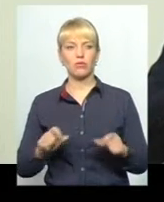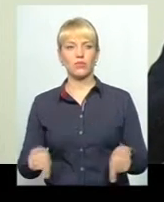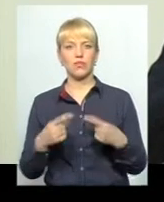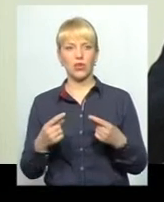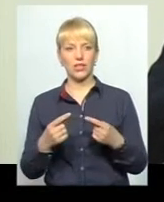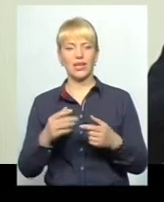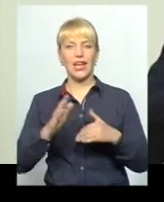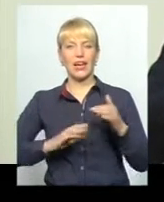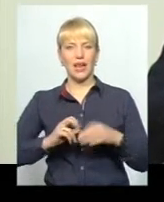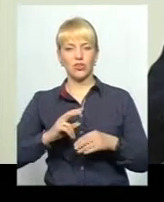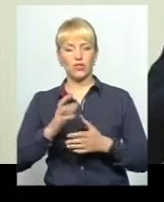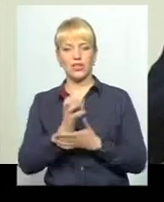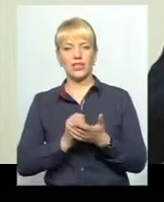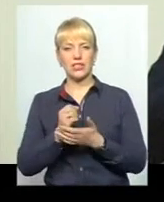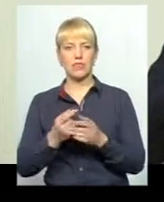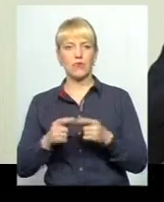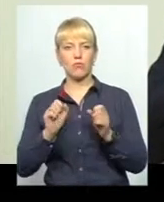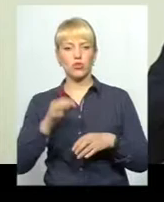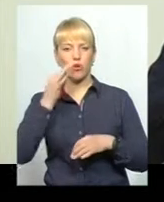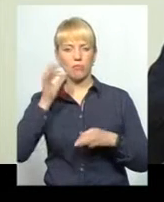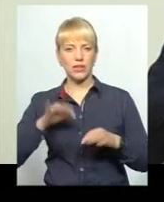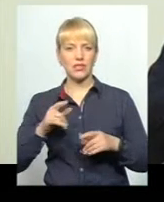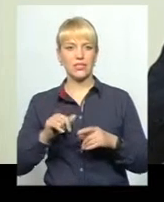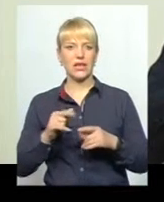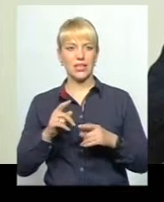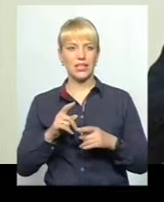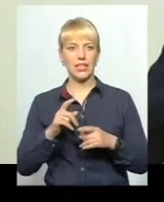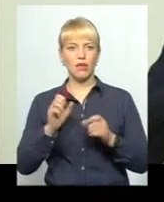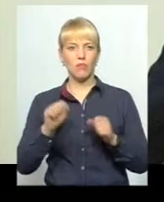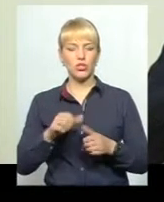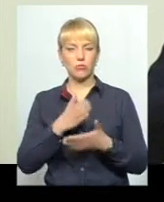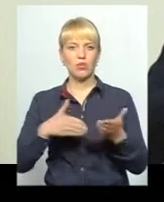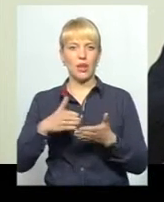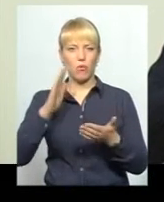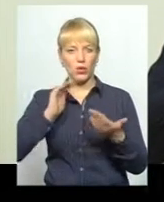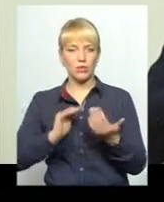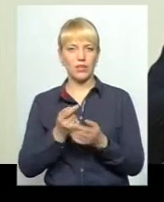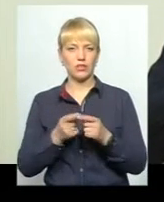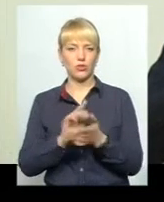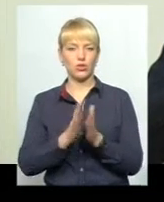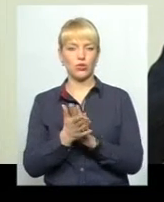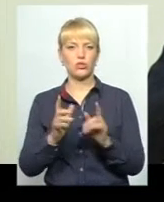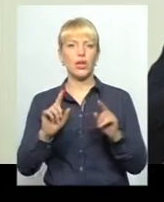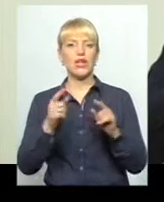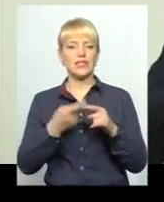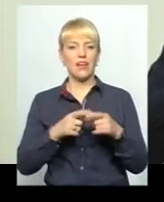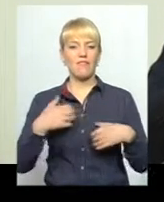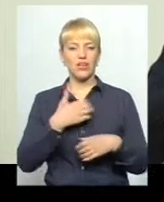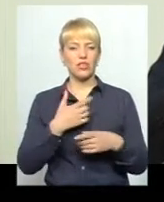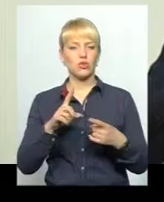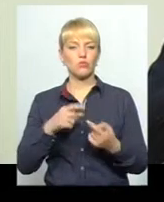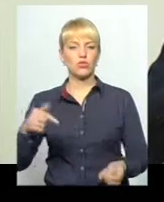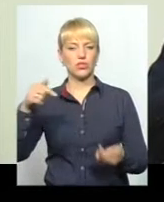резерв, ми зможемо відбирати по компетенціям, і ми можемо деполітизувати ситуацію. Це також важливо, тому що саме згідно цього